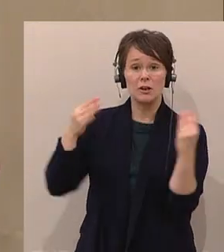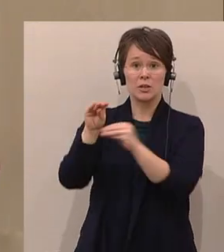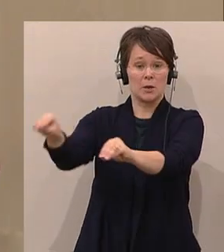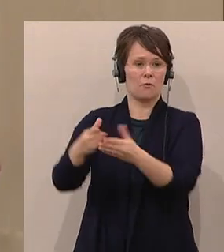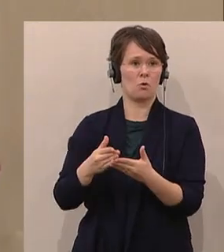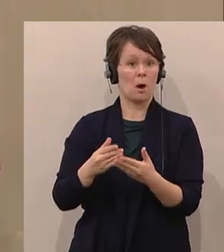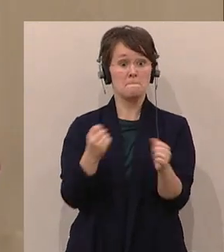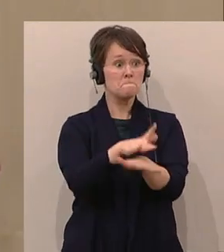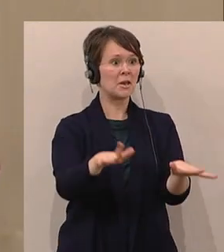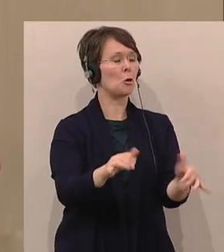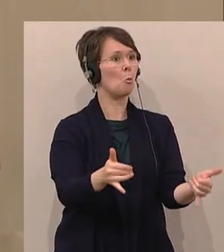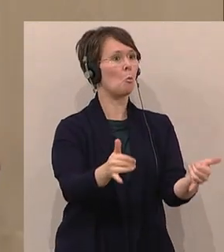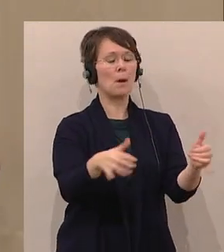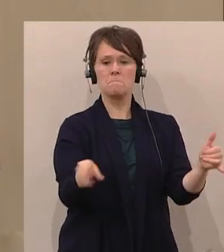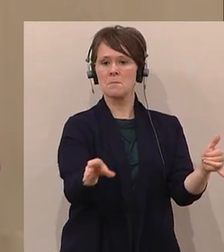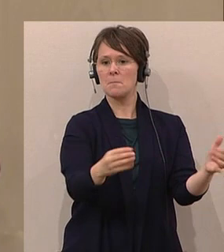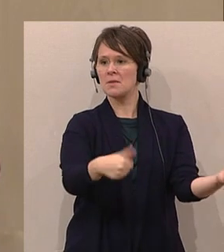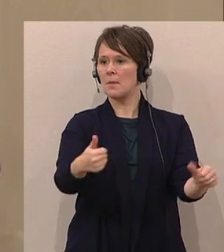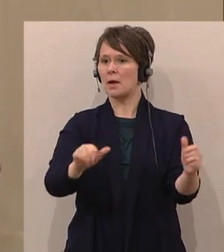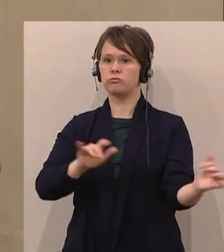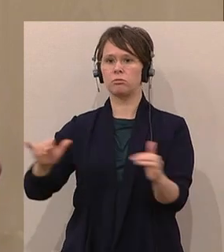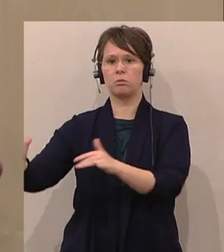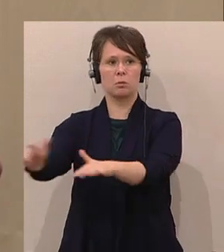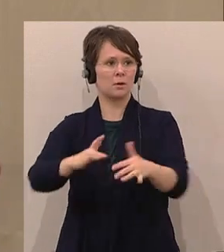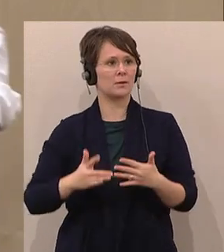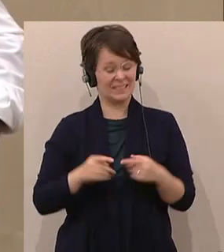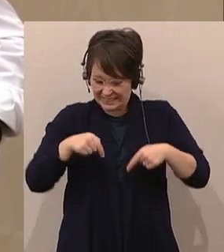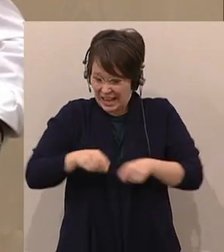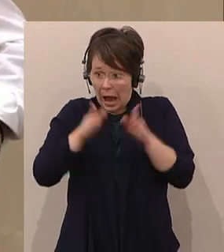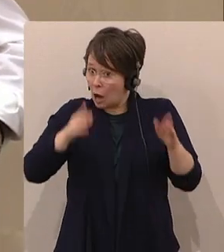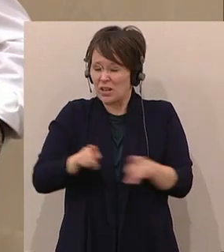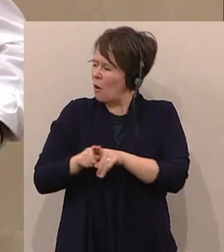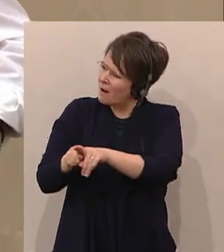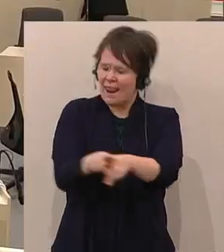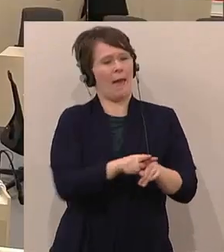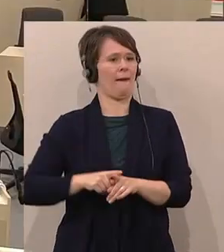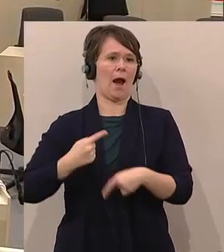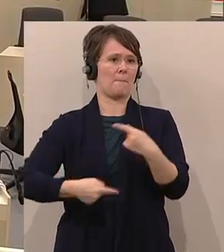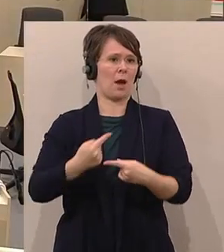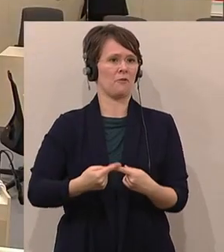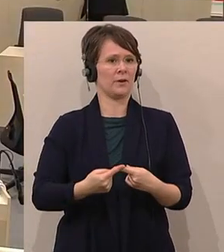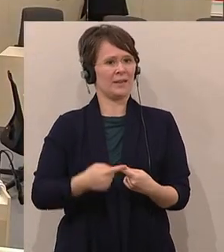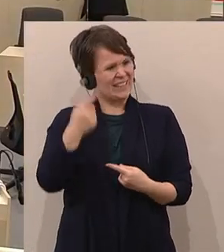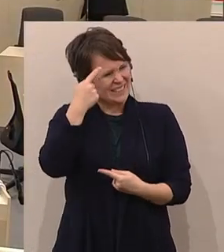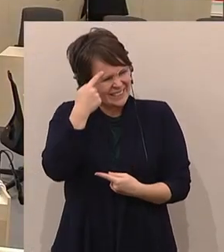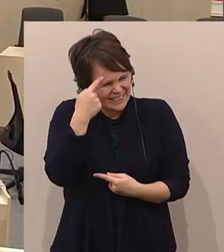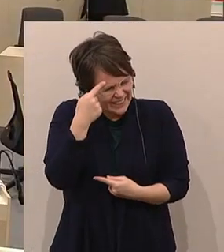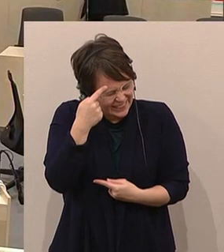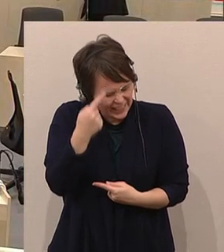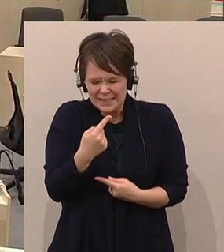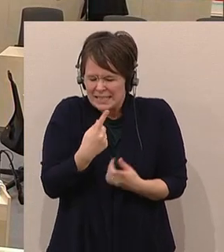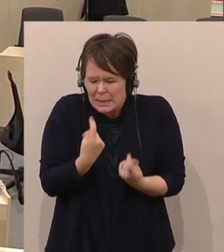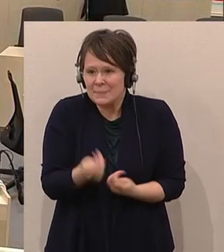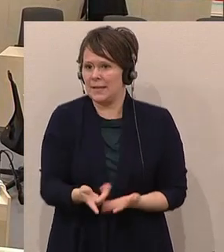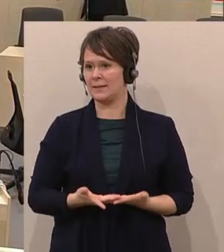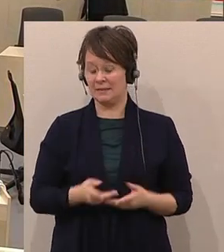Medien machen mit und auch in diesem Haus läuft das gleich. Ich wollte das unbedingt gesagt haben, weil ich das äußerst unfair finde. In einem